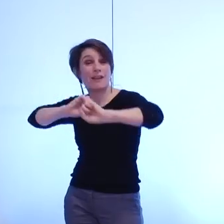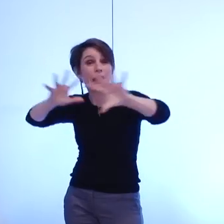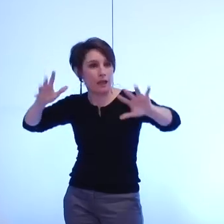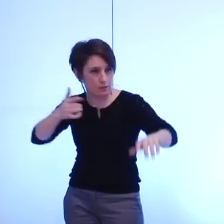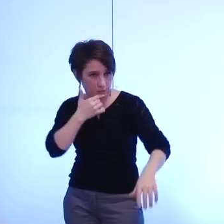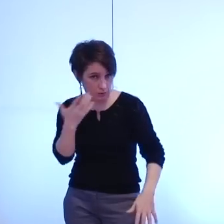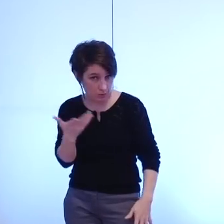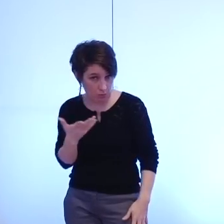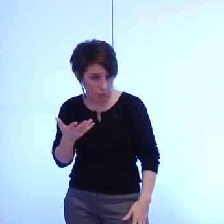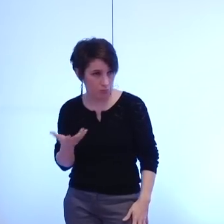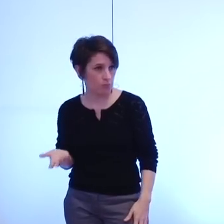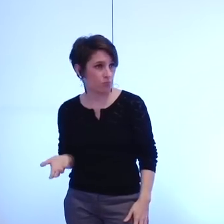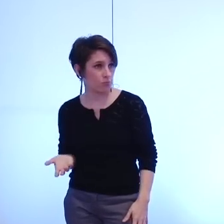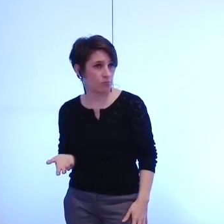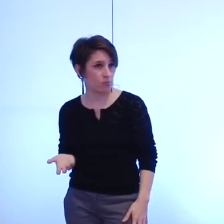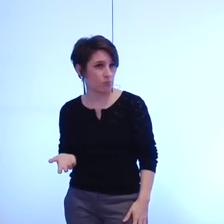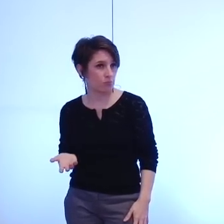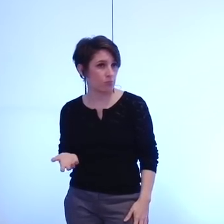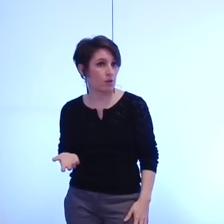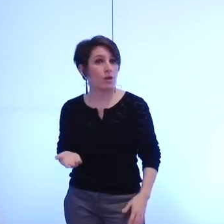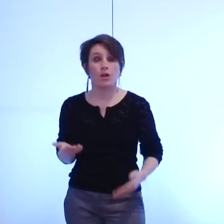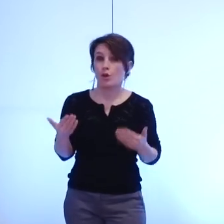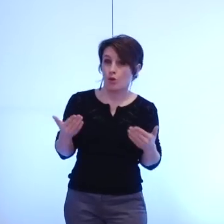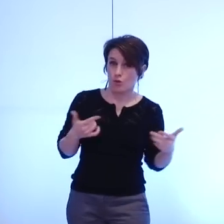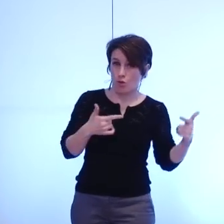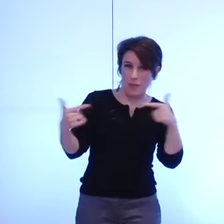et finalement lorsque nous débattons